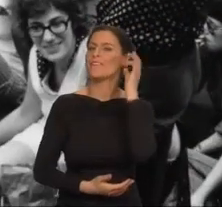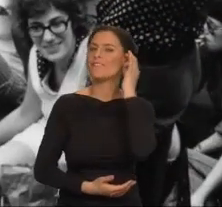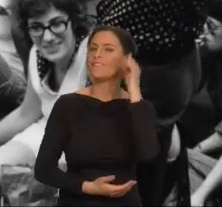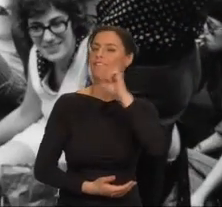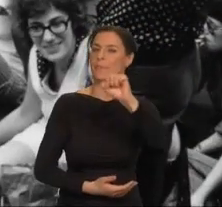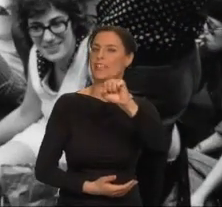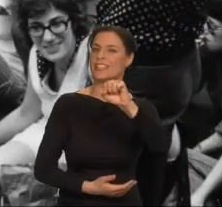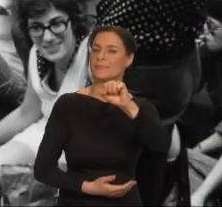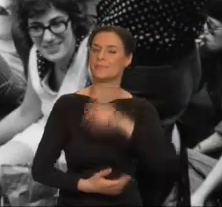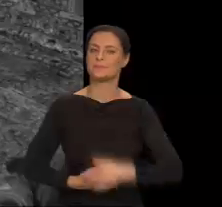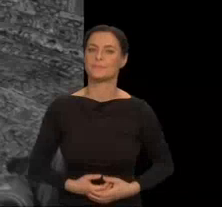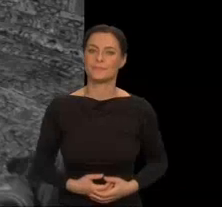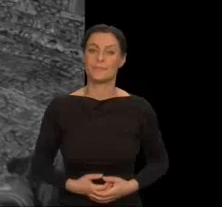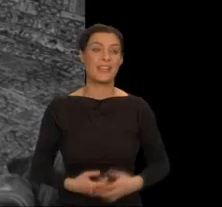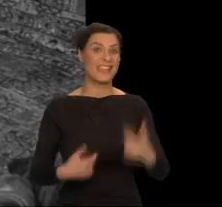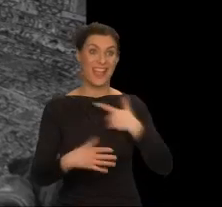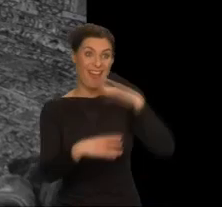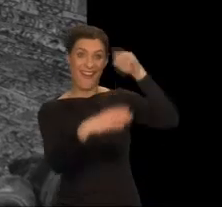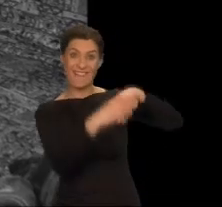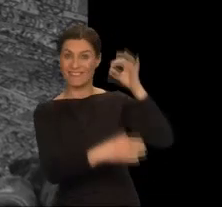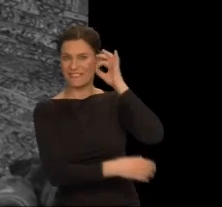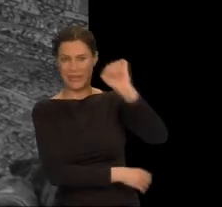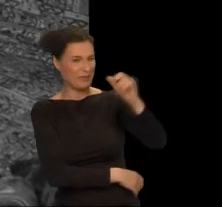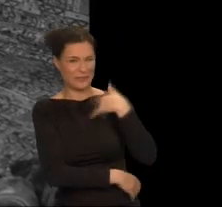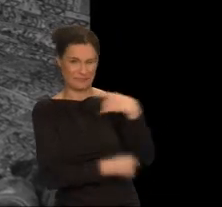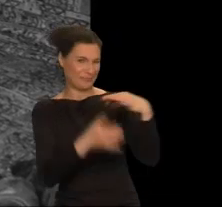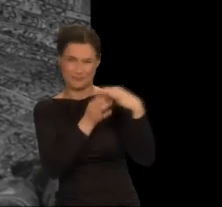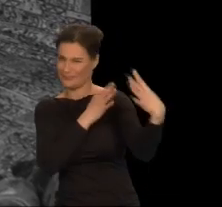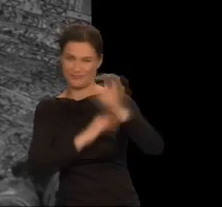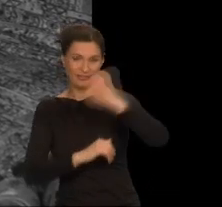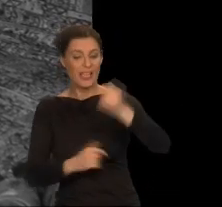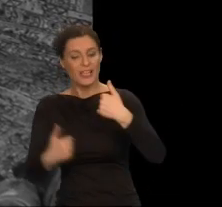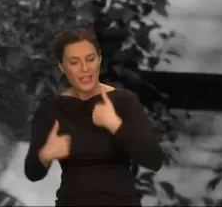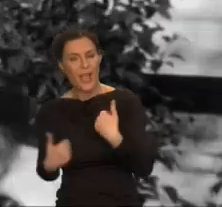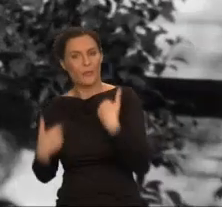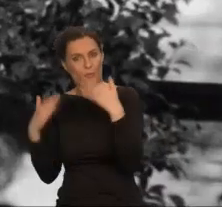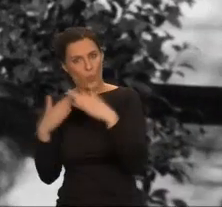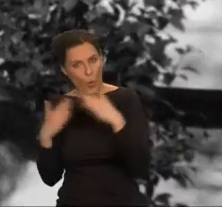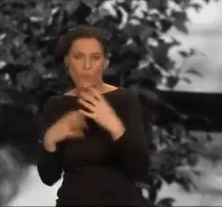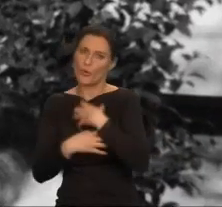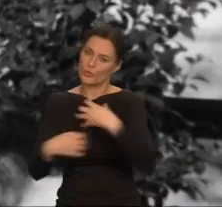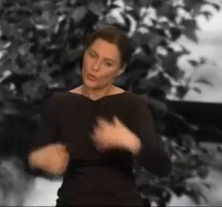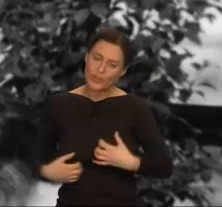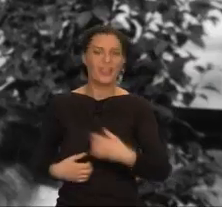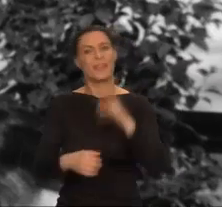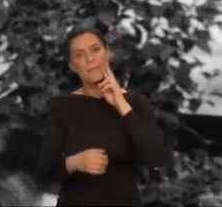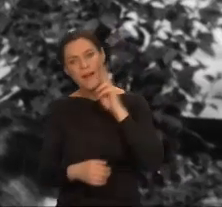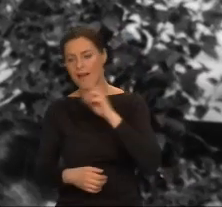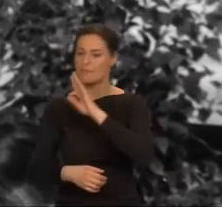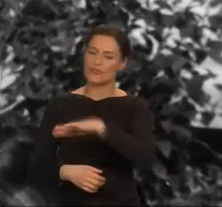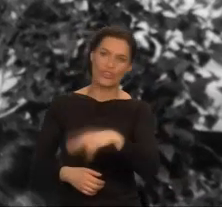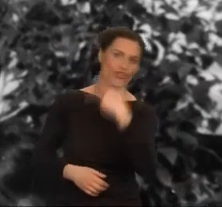Nie należałam do ruchu feministycznego. Jako gospodyni domowa i matka trojga dzieci,